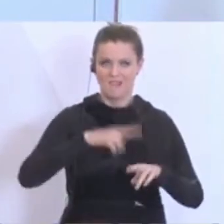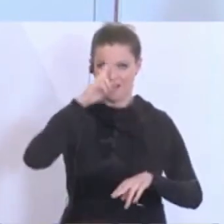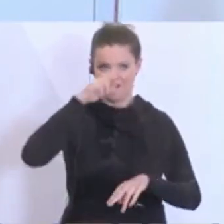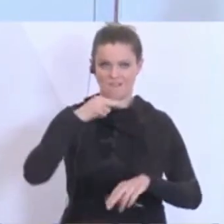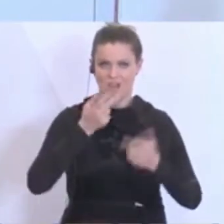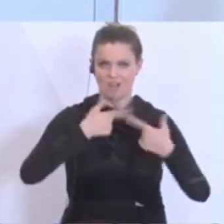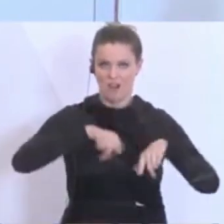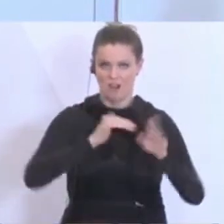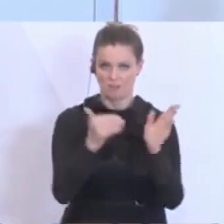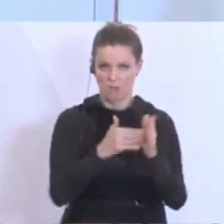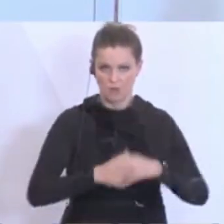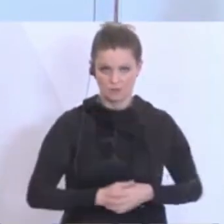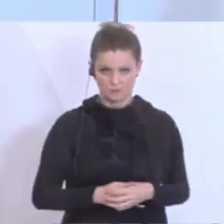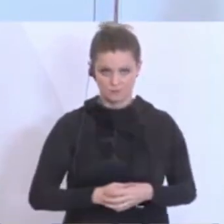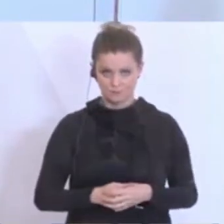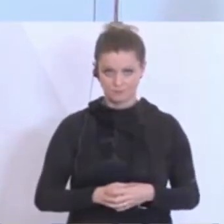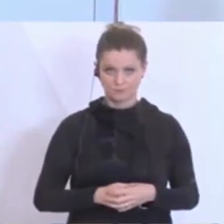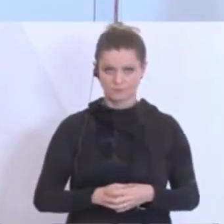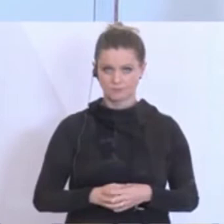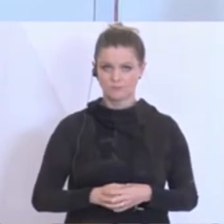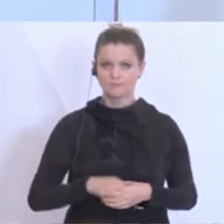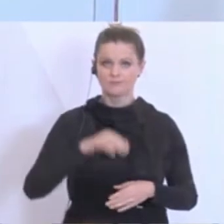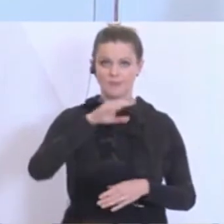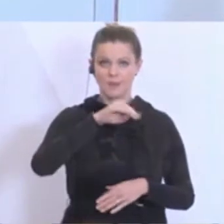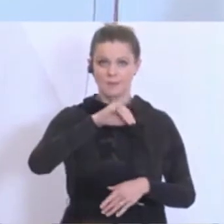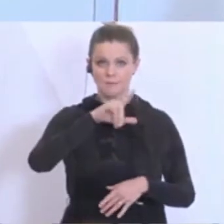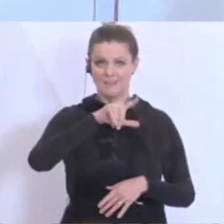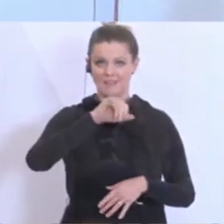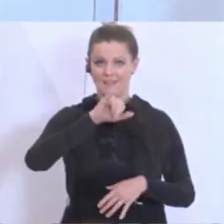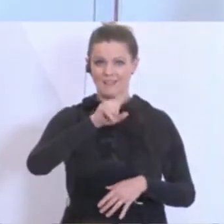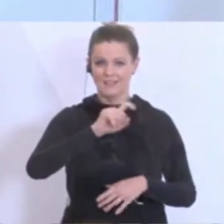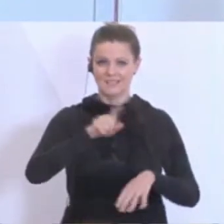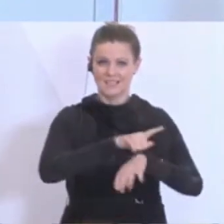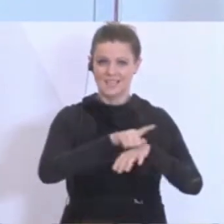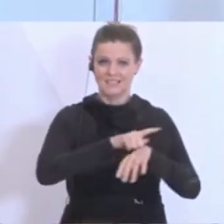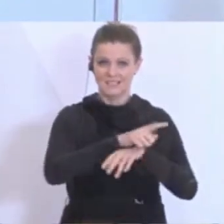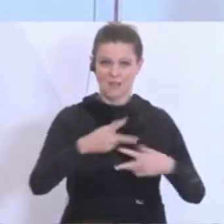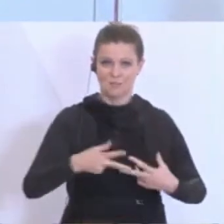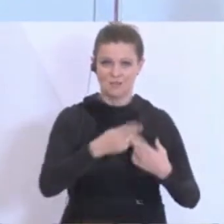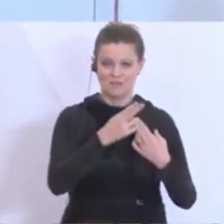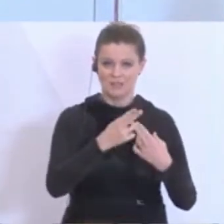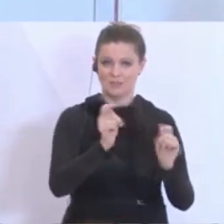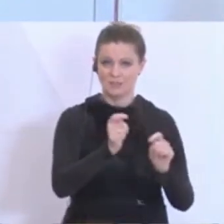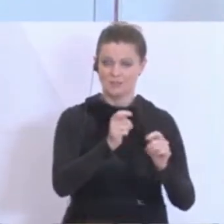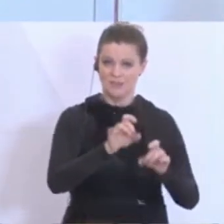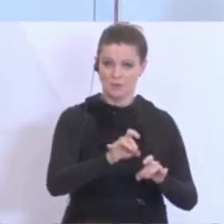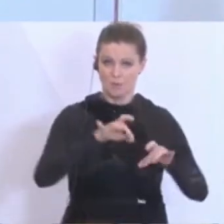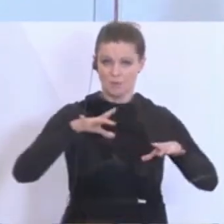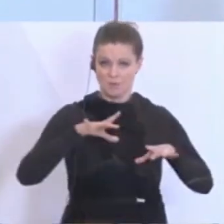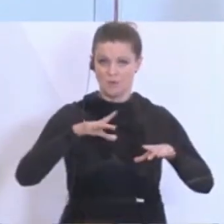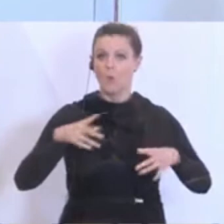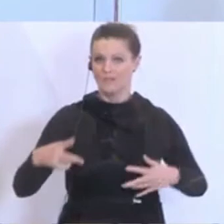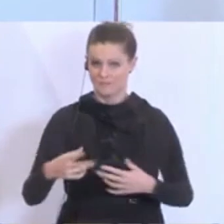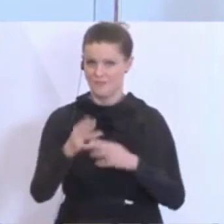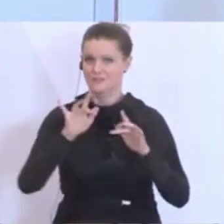auch, dass neben den zeitlich unbefristeten Milizsoldaten auch die zeitlich befristeten Milizsoldaten der